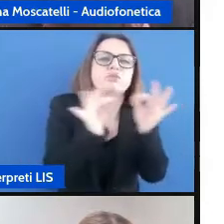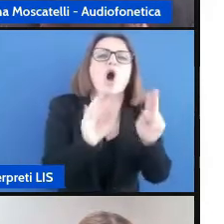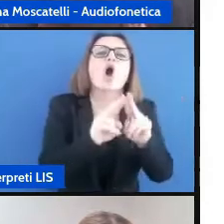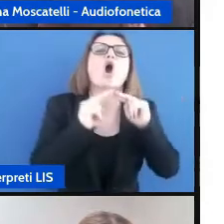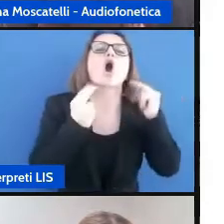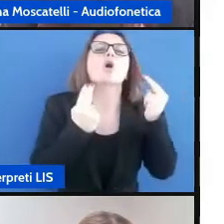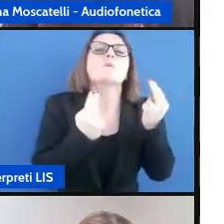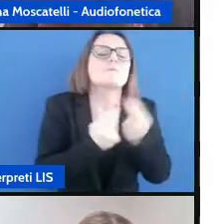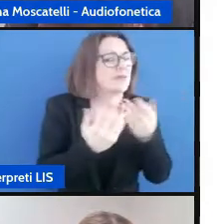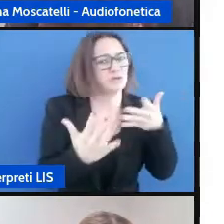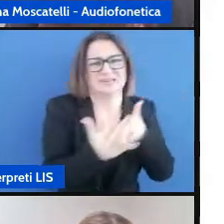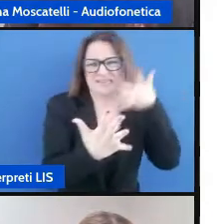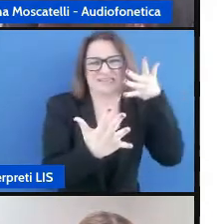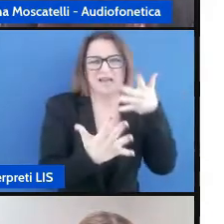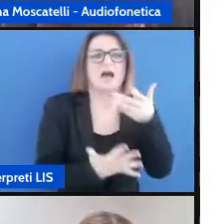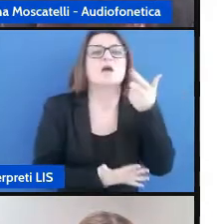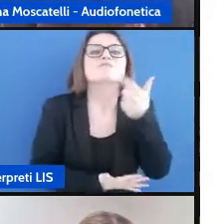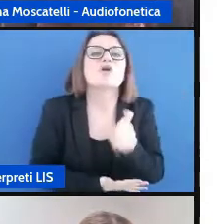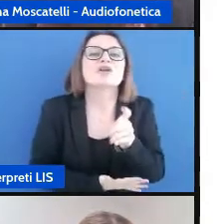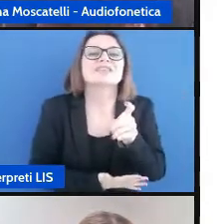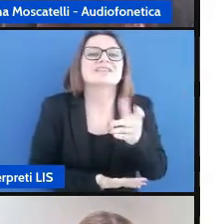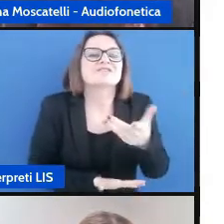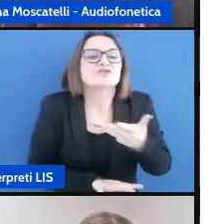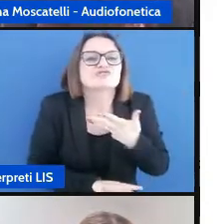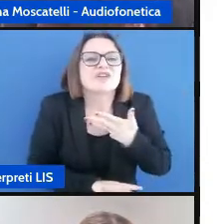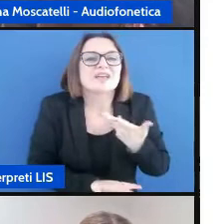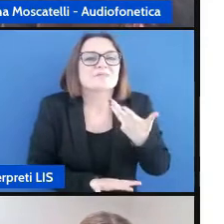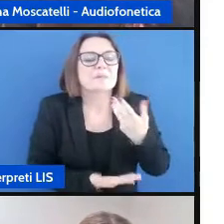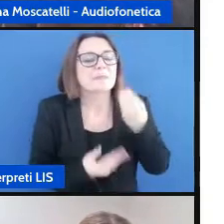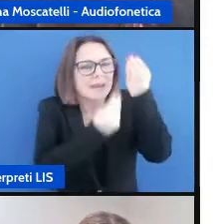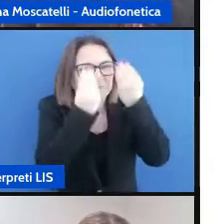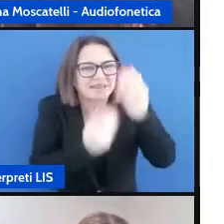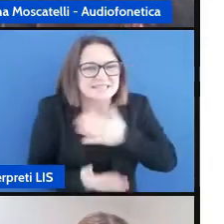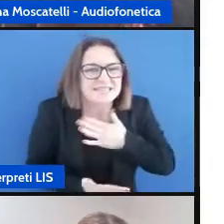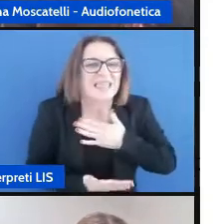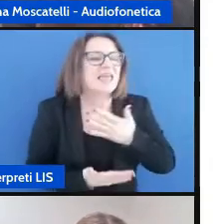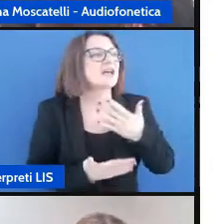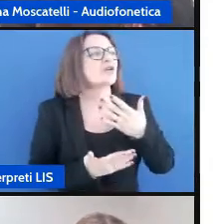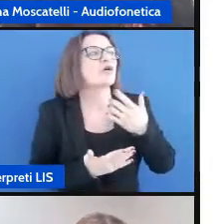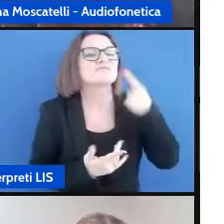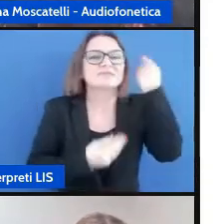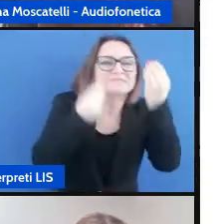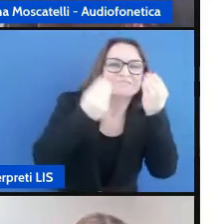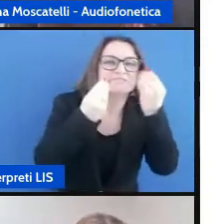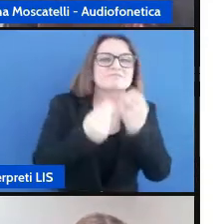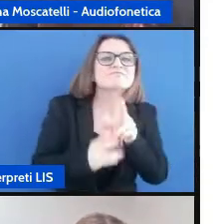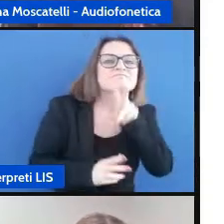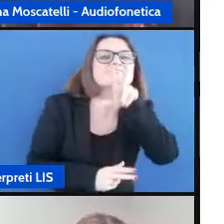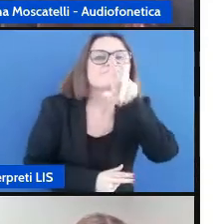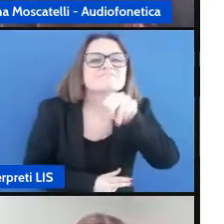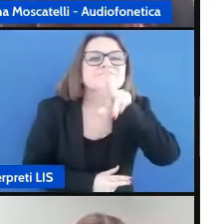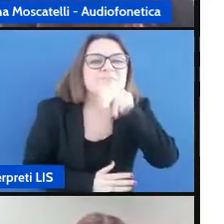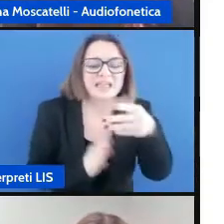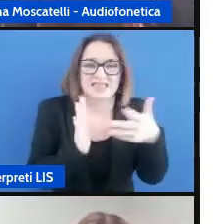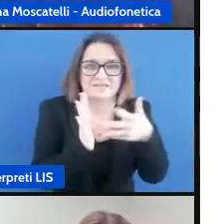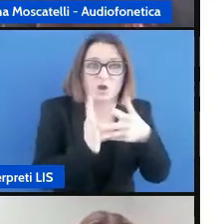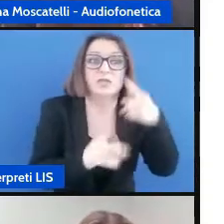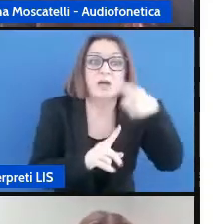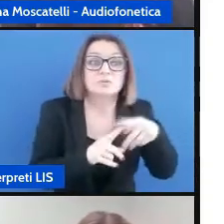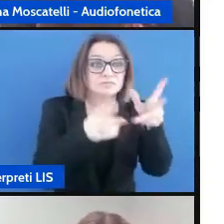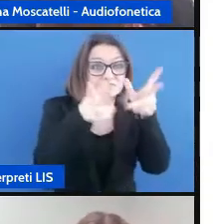anche i propri pensieri e con una difficoltà anche nella comprensione